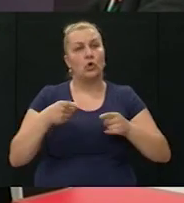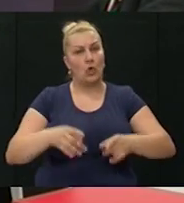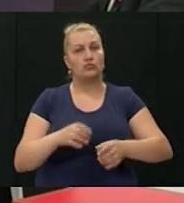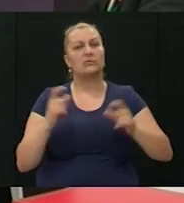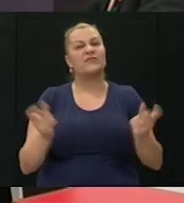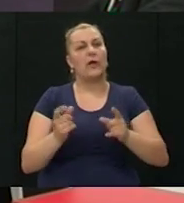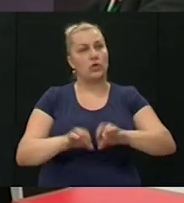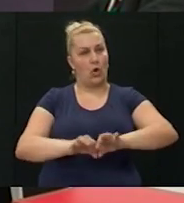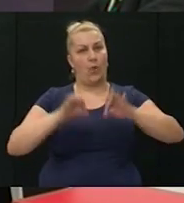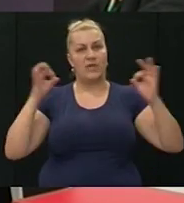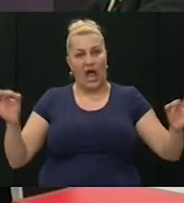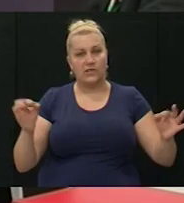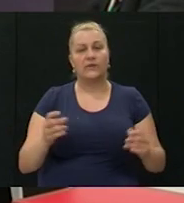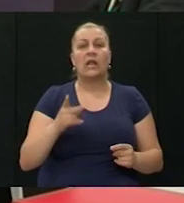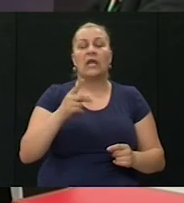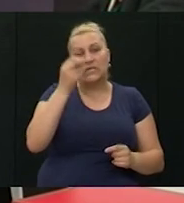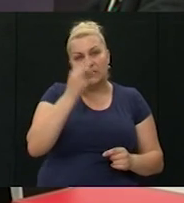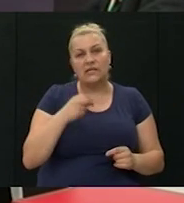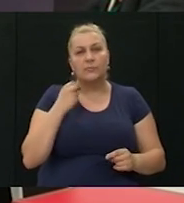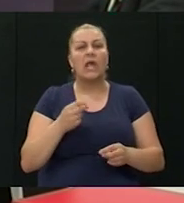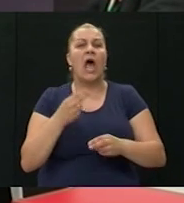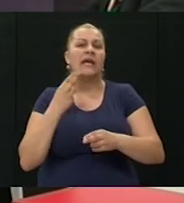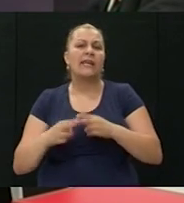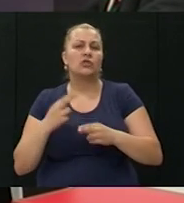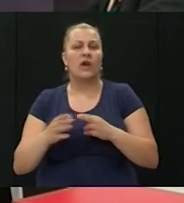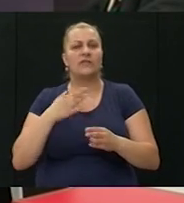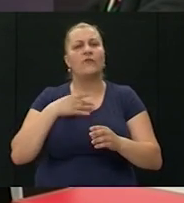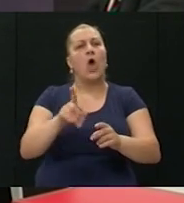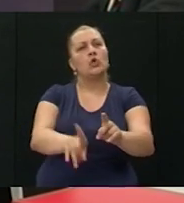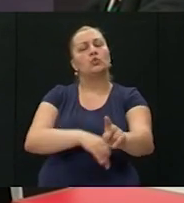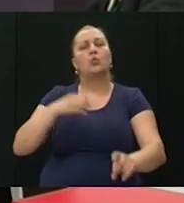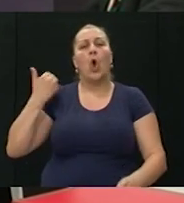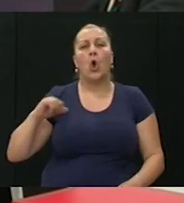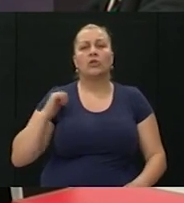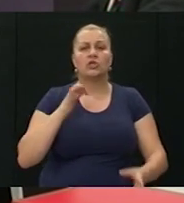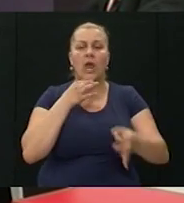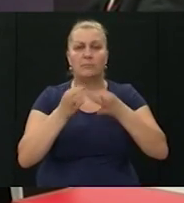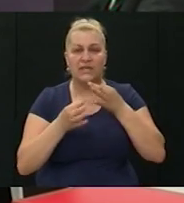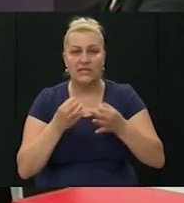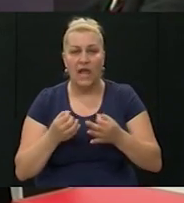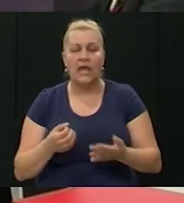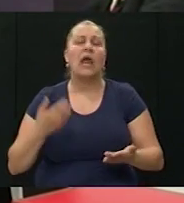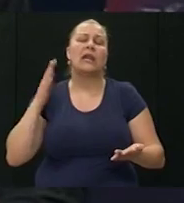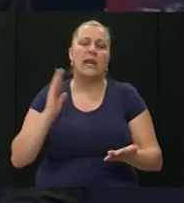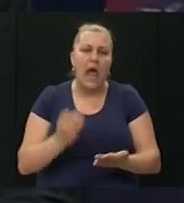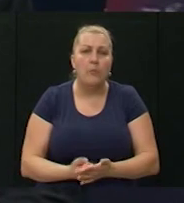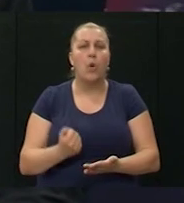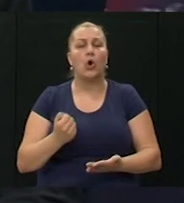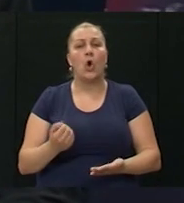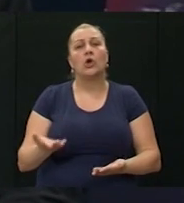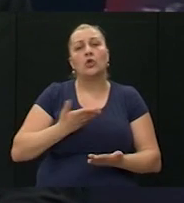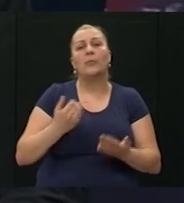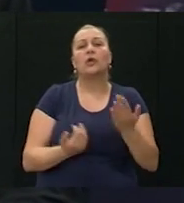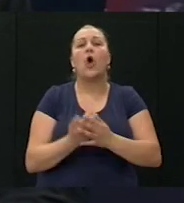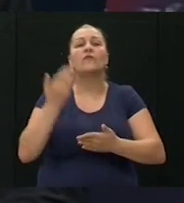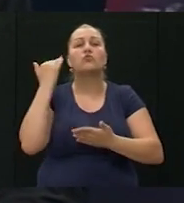objavilo. Srbija rješava svoja vjekovna pitanja, dugogodišnja pitanja. Napokon je donešen